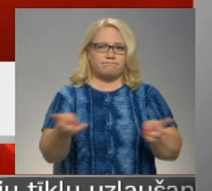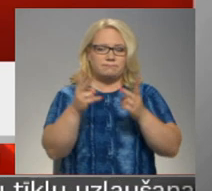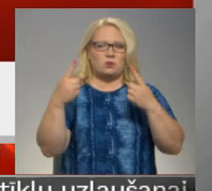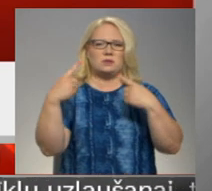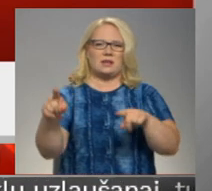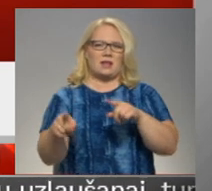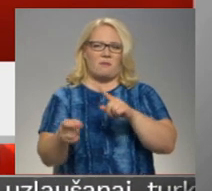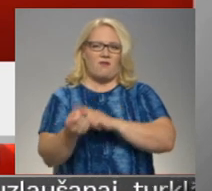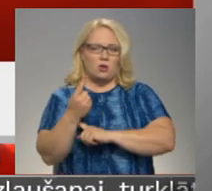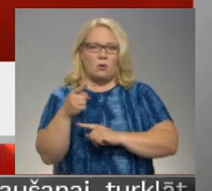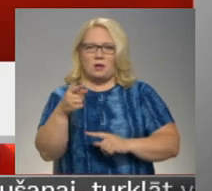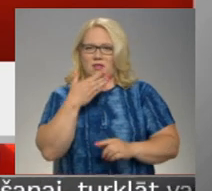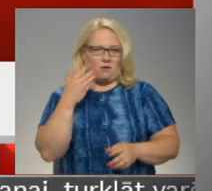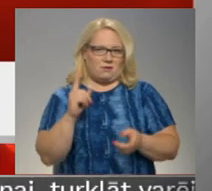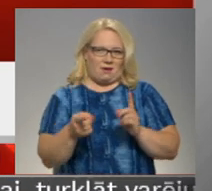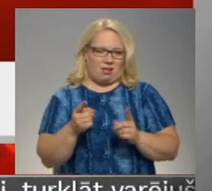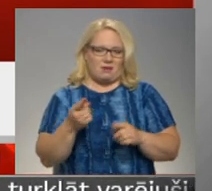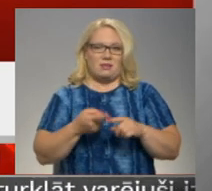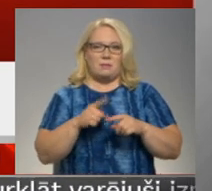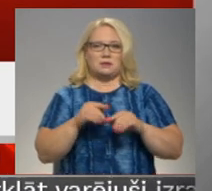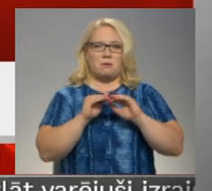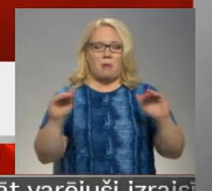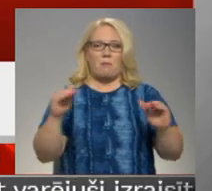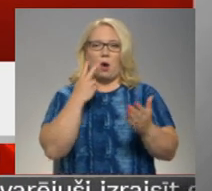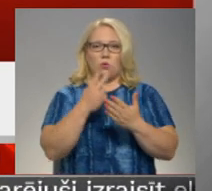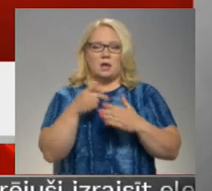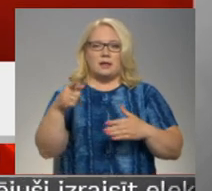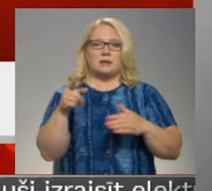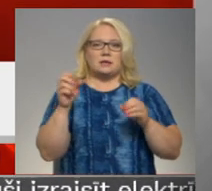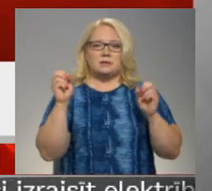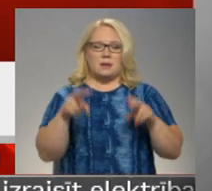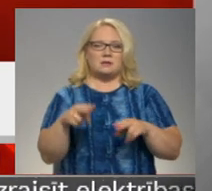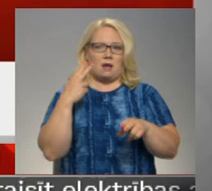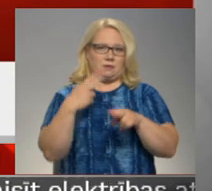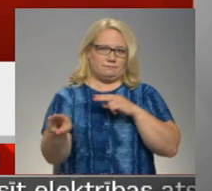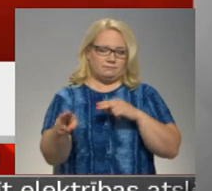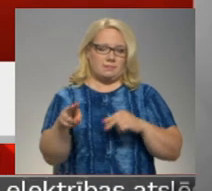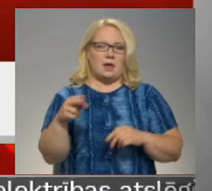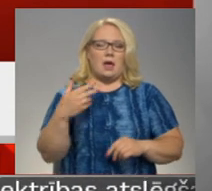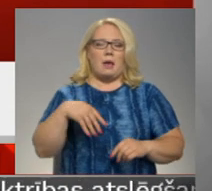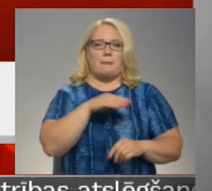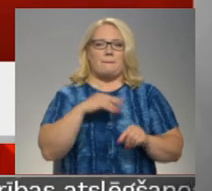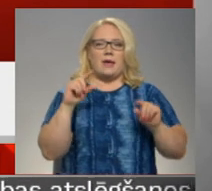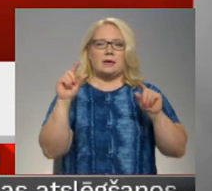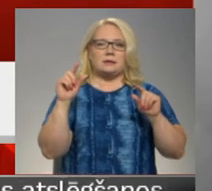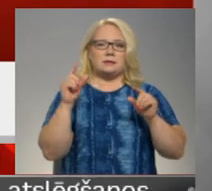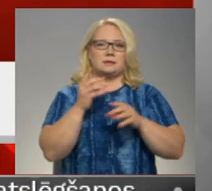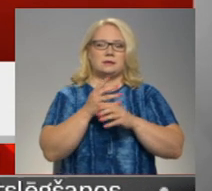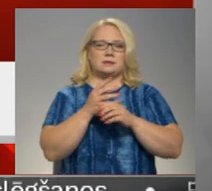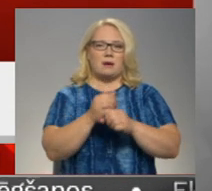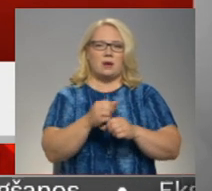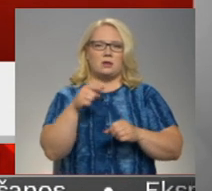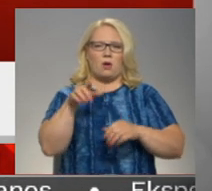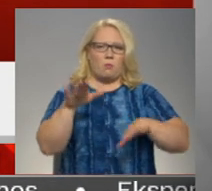tas būtu kaut kas nereāls. Līdz ar to ir pamats uzskatīt, ka tas ir iespējams neoprātīgi dedzināšana. Mēs tamazinājām iestāstītos resursus